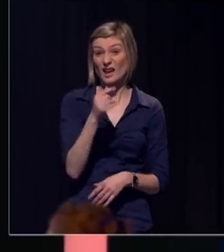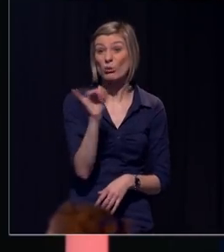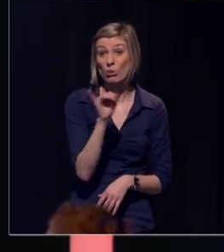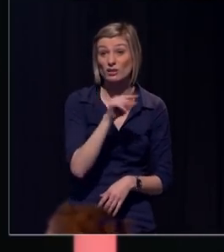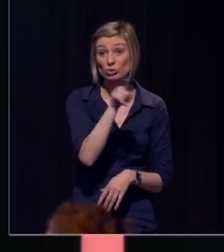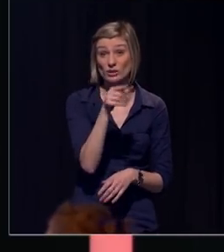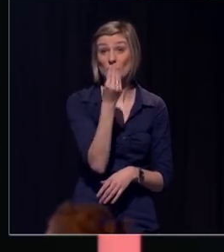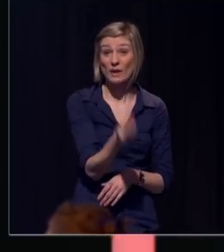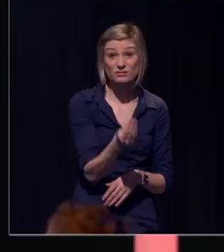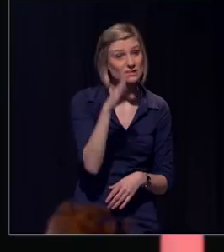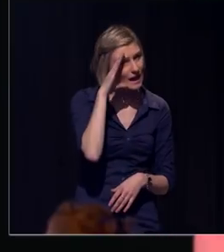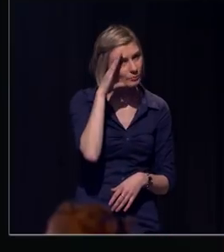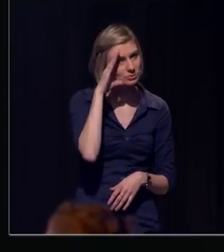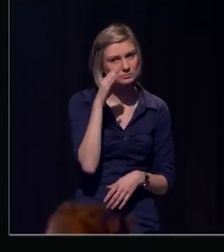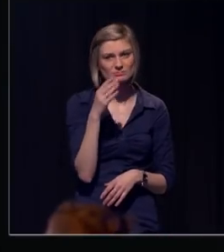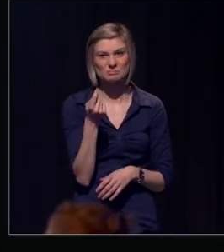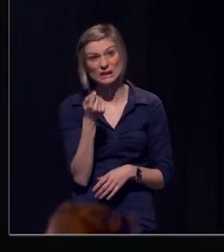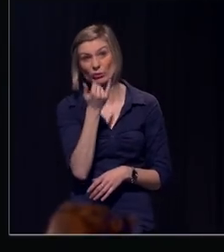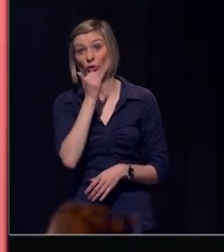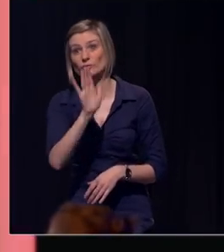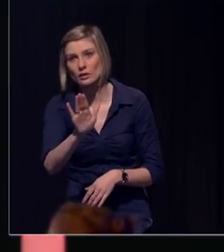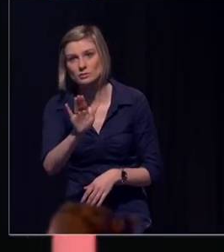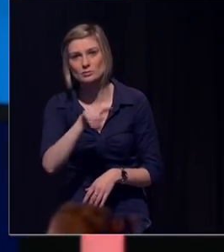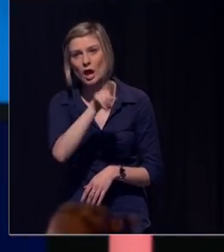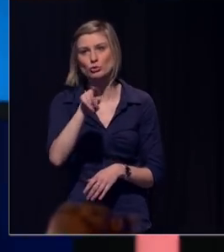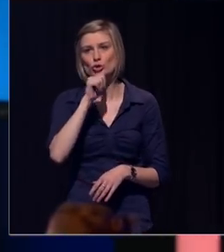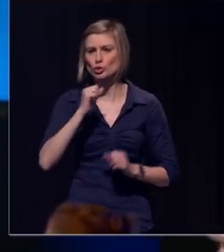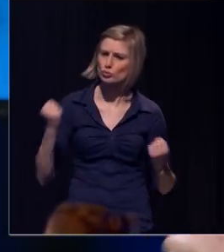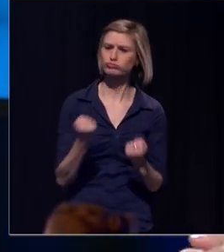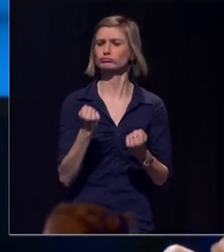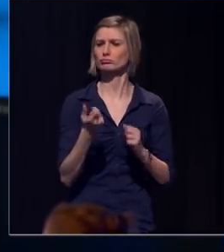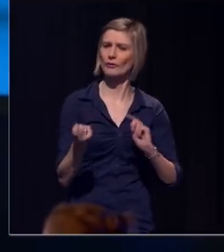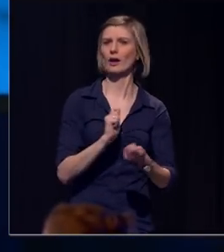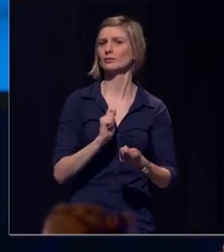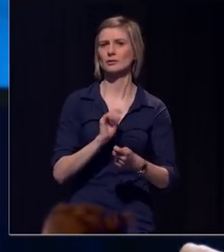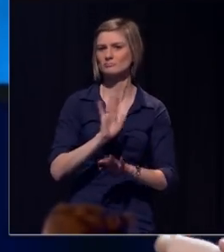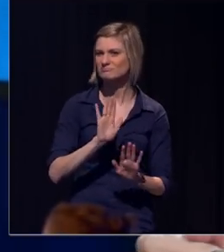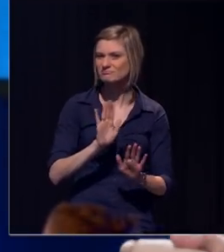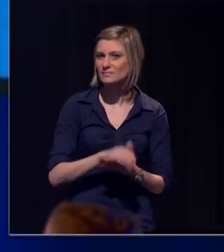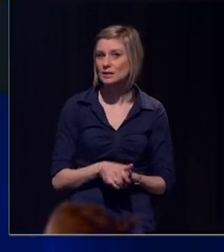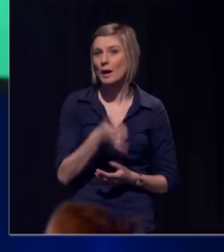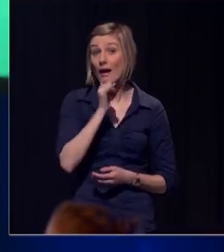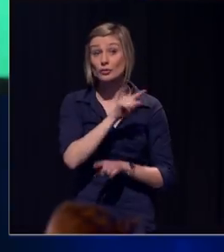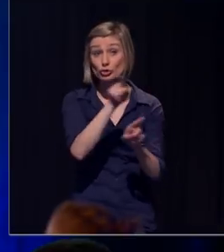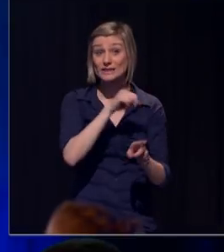en dat je het karakter niet hebt om daar iets aan te doen. Maar als we zelf een stukje van het probleem zijn, dan zijn we ook zelf